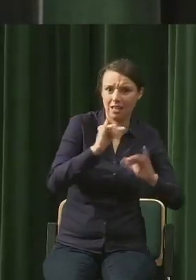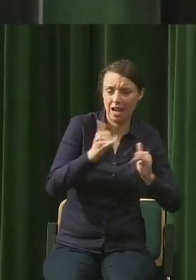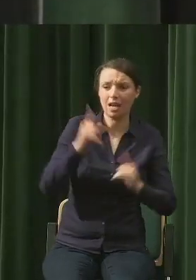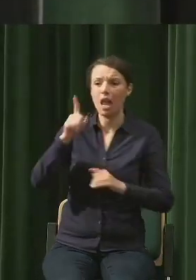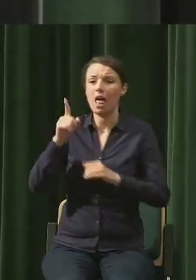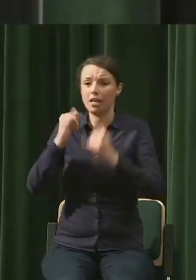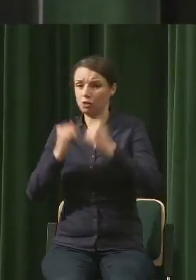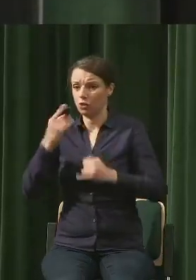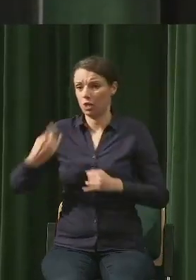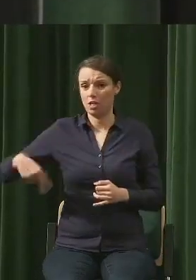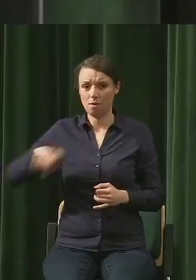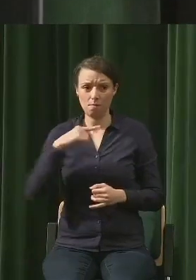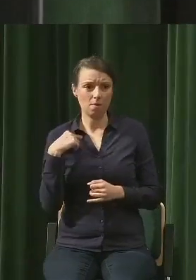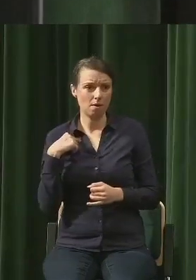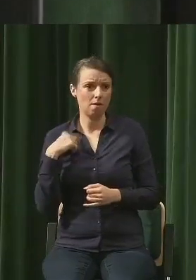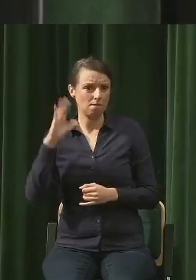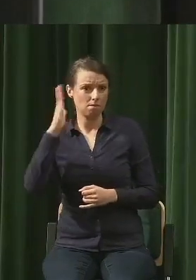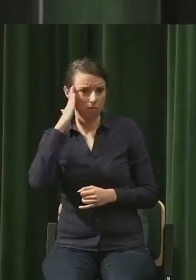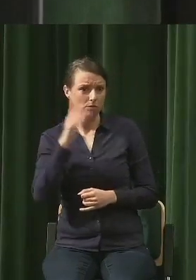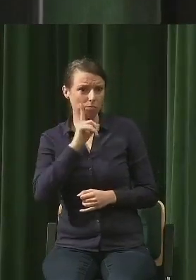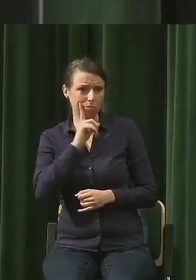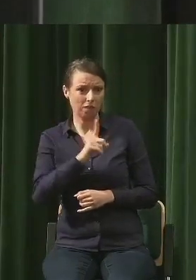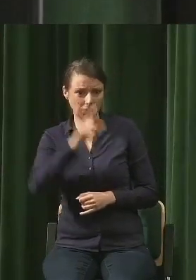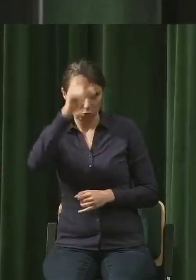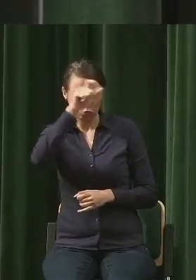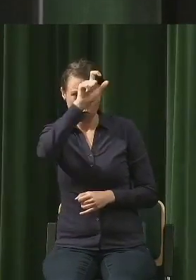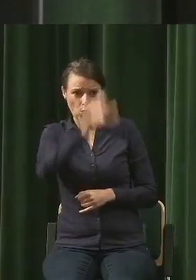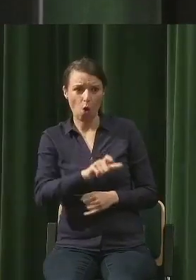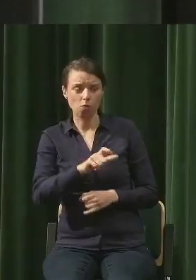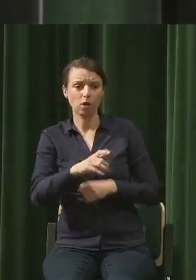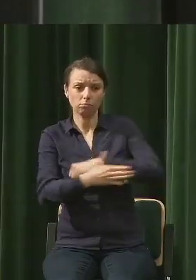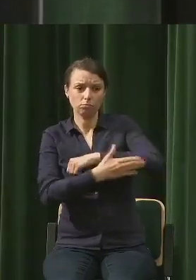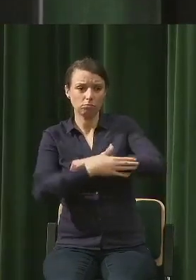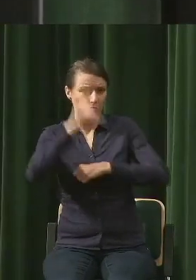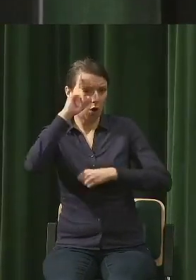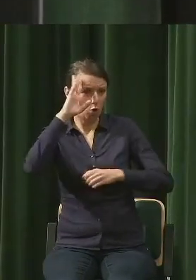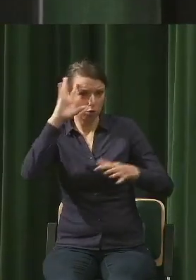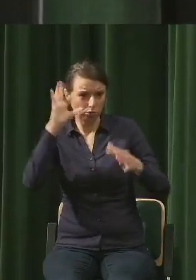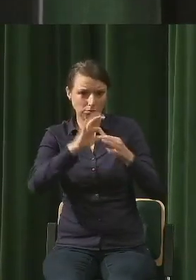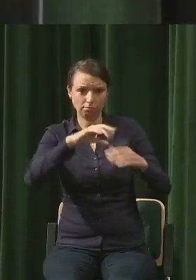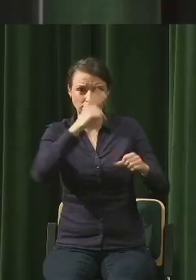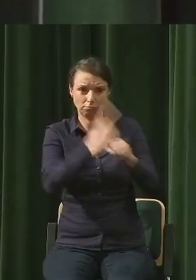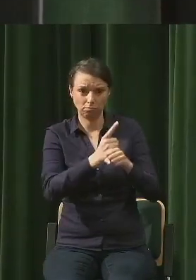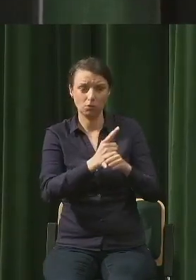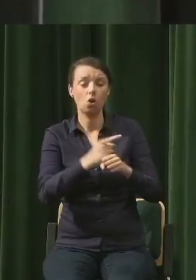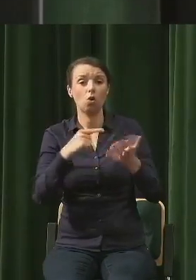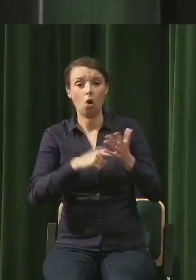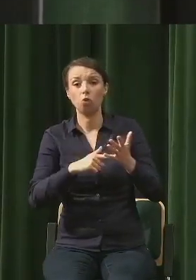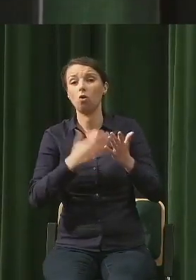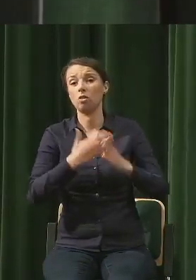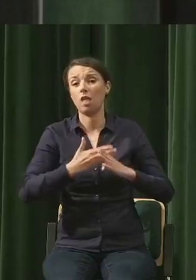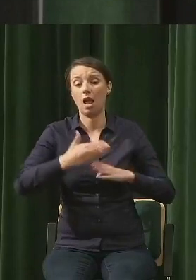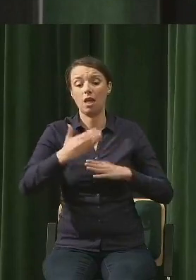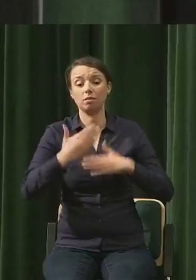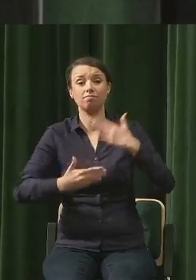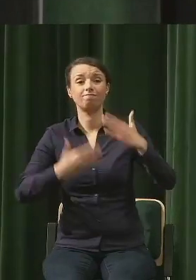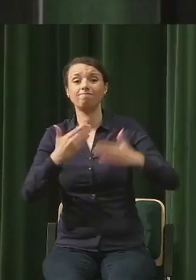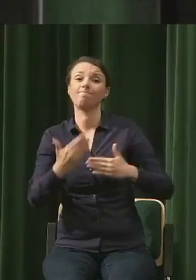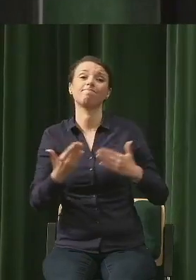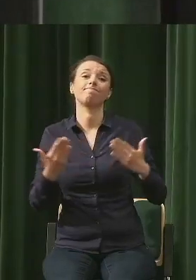człowieka, to oczywiście mamy nadal problemy pewne, no na przykład takie, że człowiek może mieć inną,